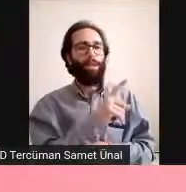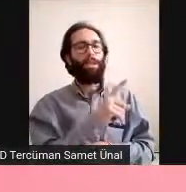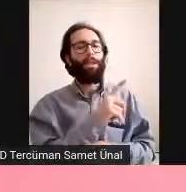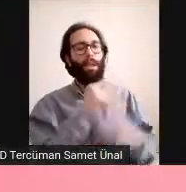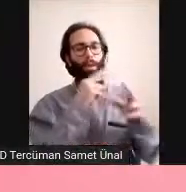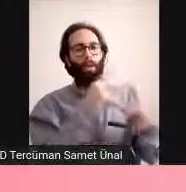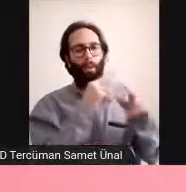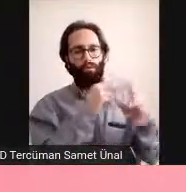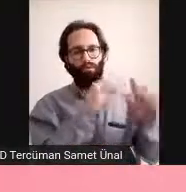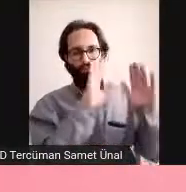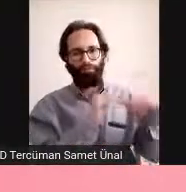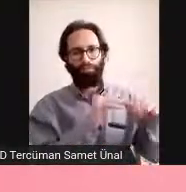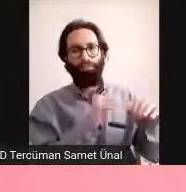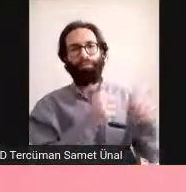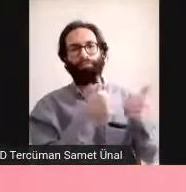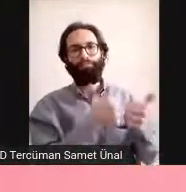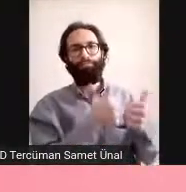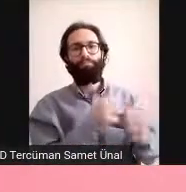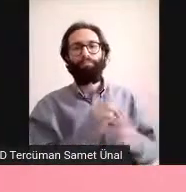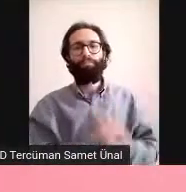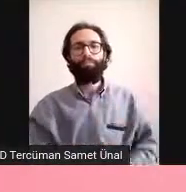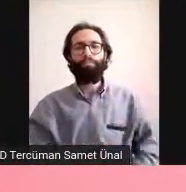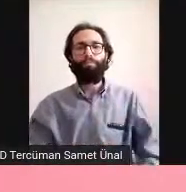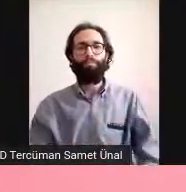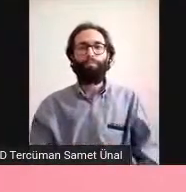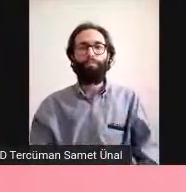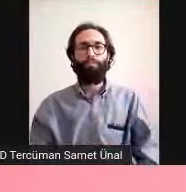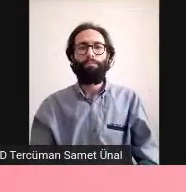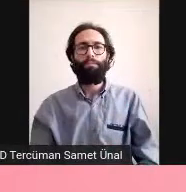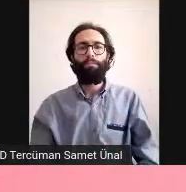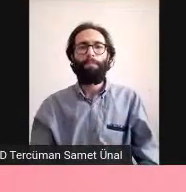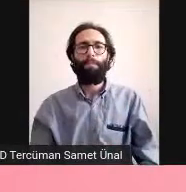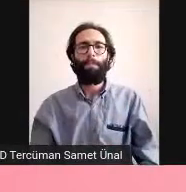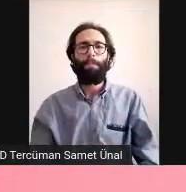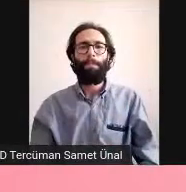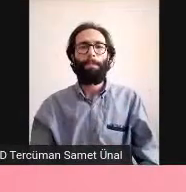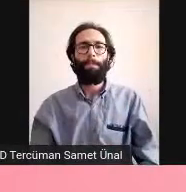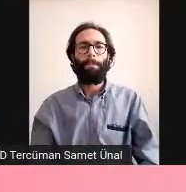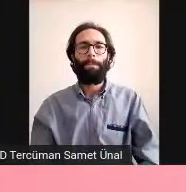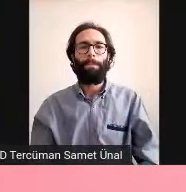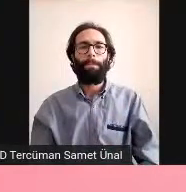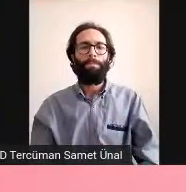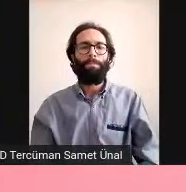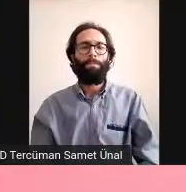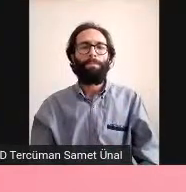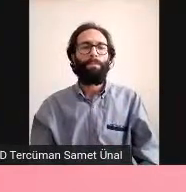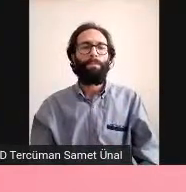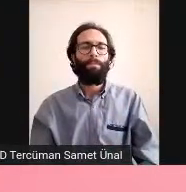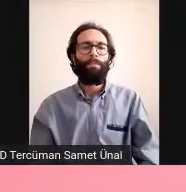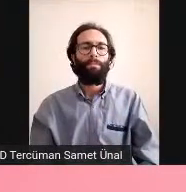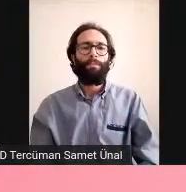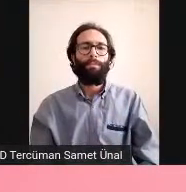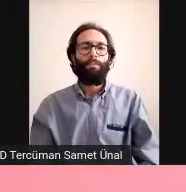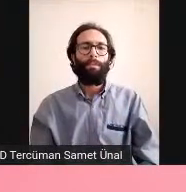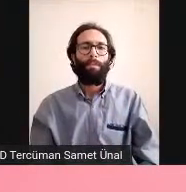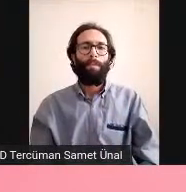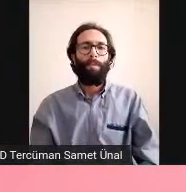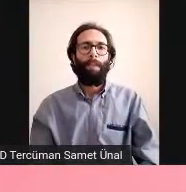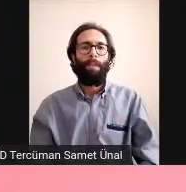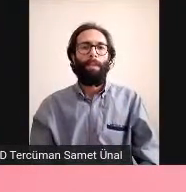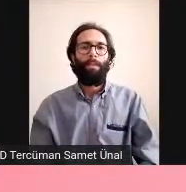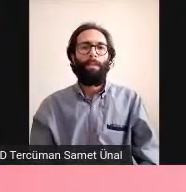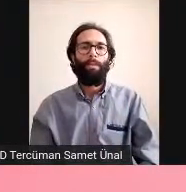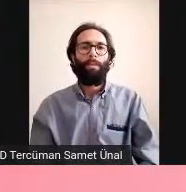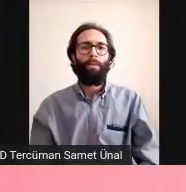S1 protein. And that protein is the protein that's responsible for binding to a cell and allowing